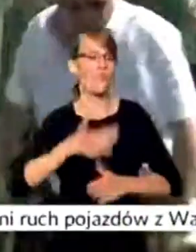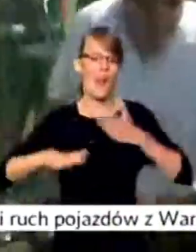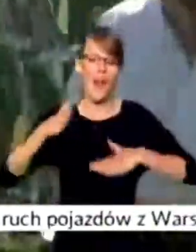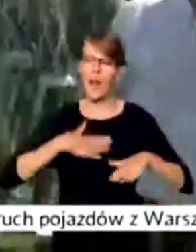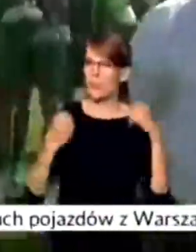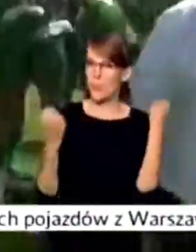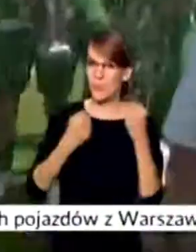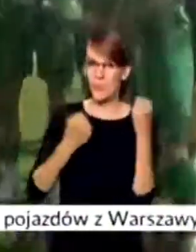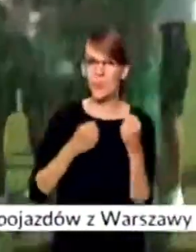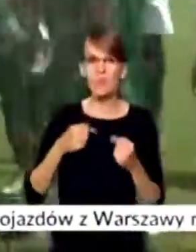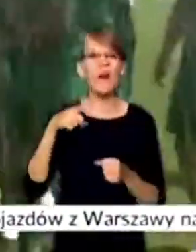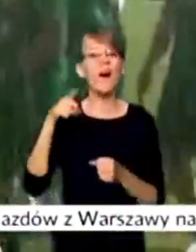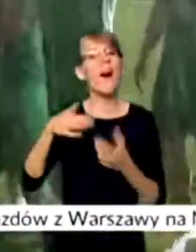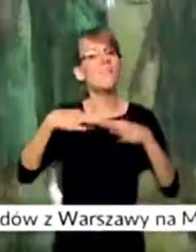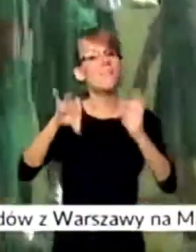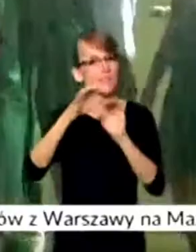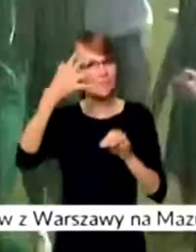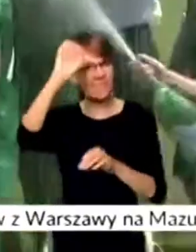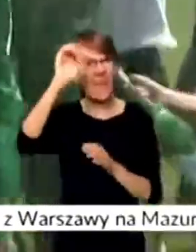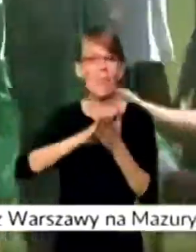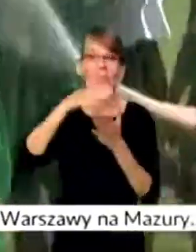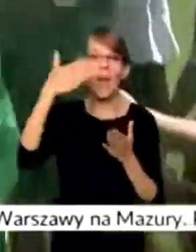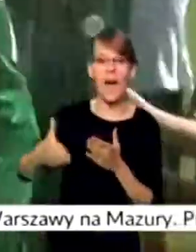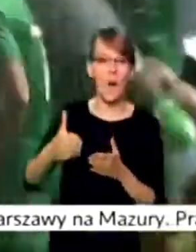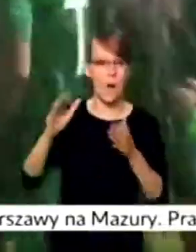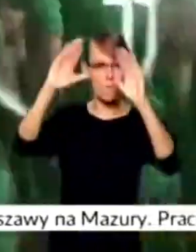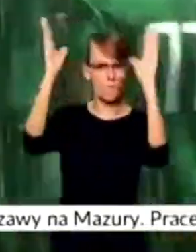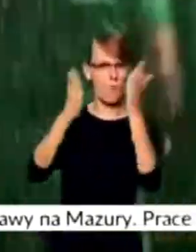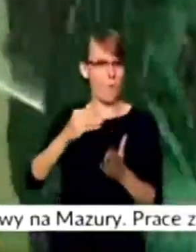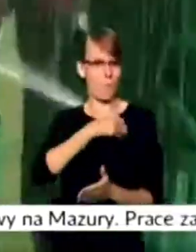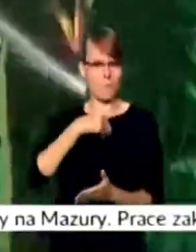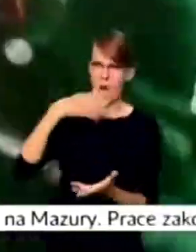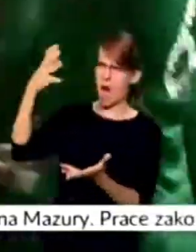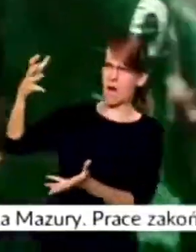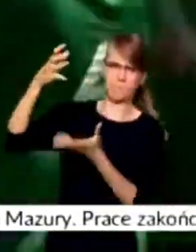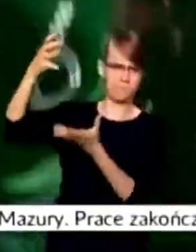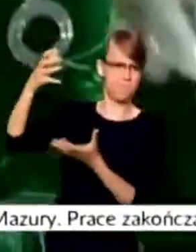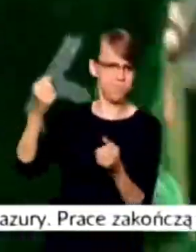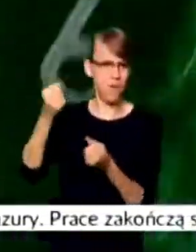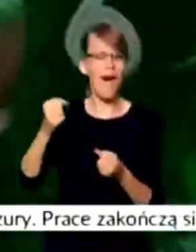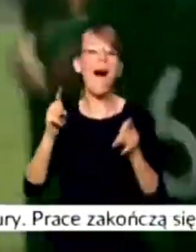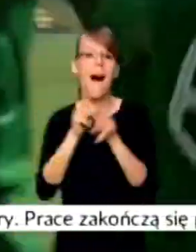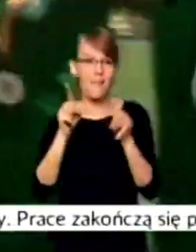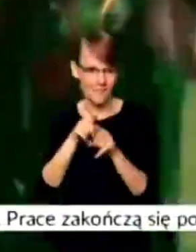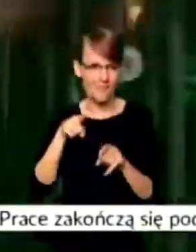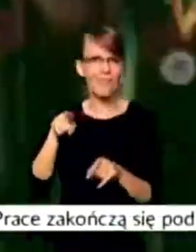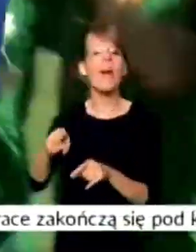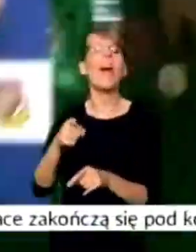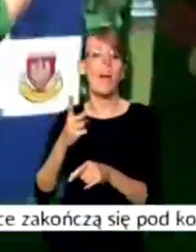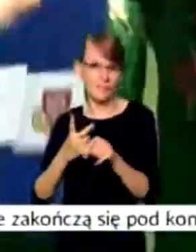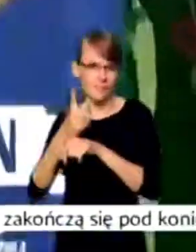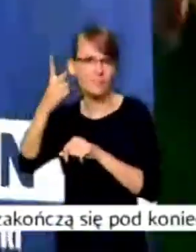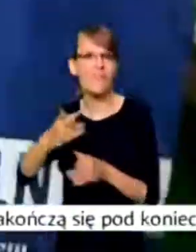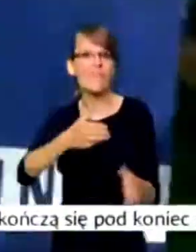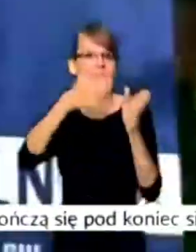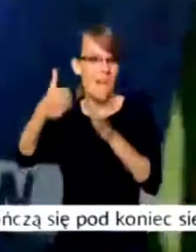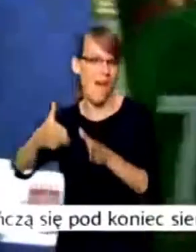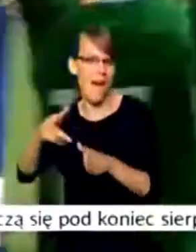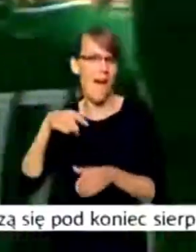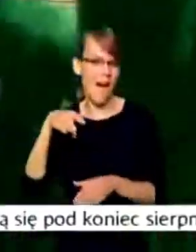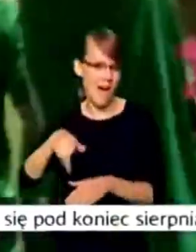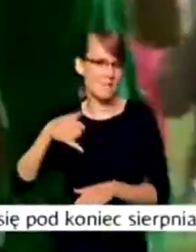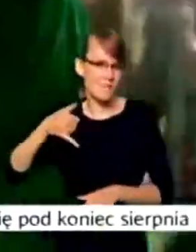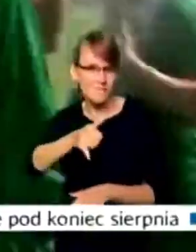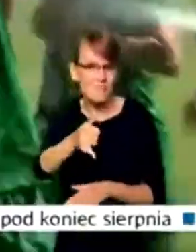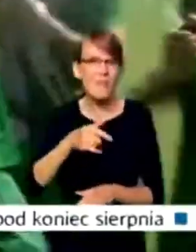Nagrodą za zwycięski finał był nie tylko kazały Puchar Polski, ale też przepustka do dalszych gier w tych rozgrywkach już z udziałem